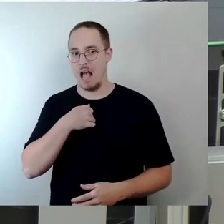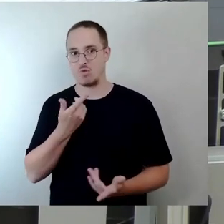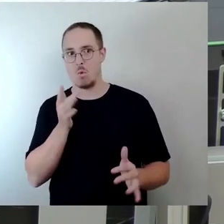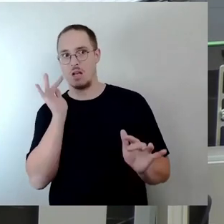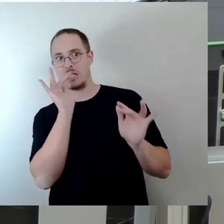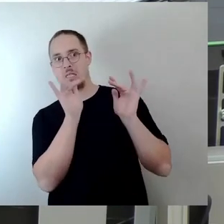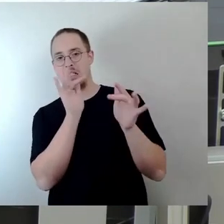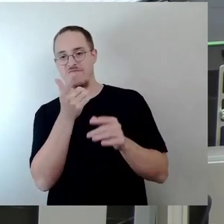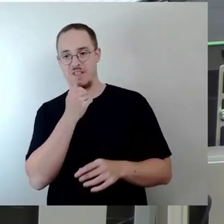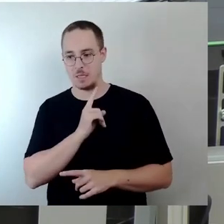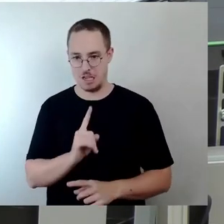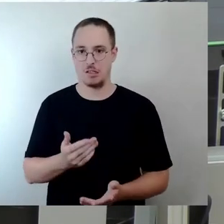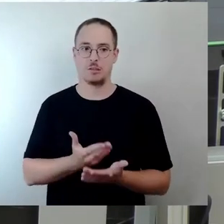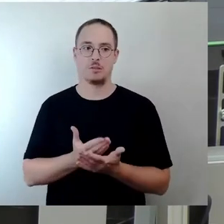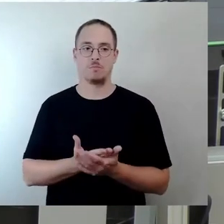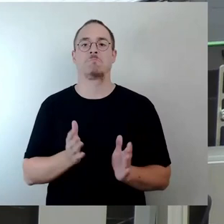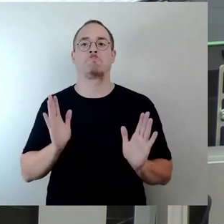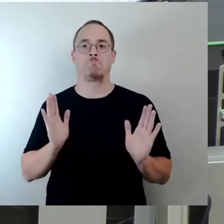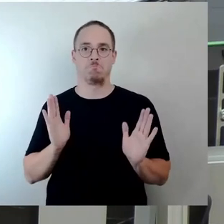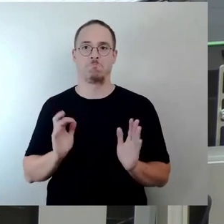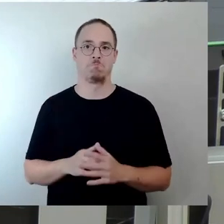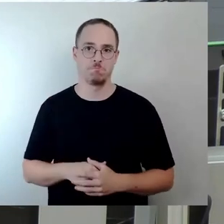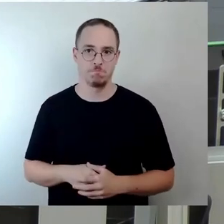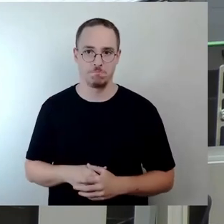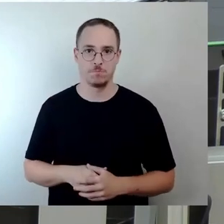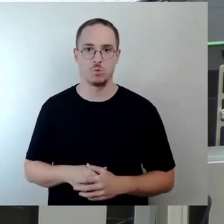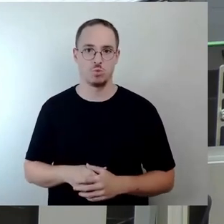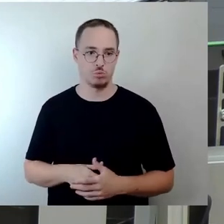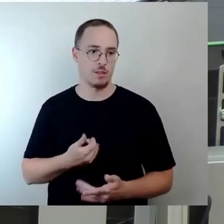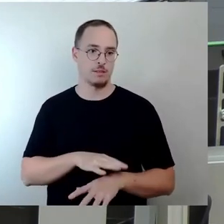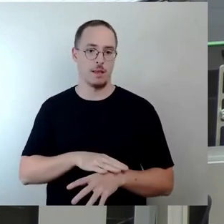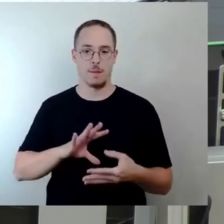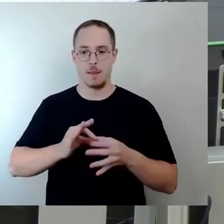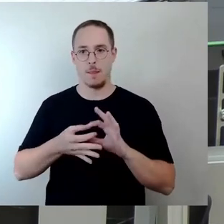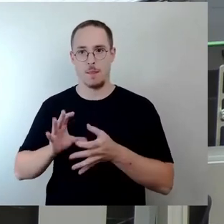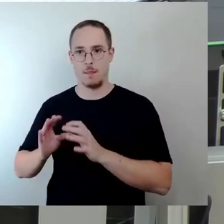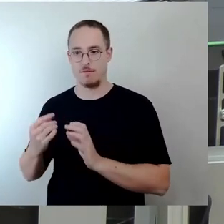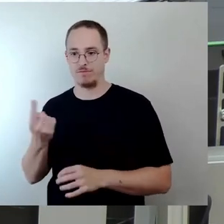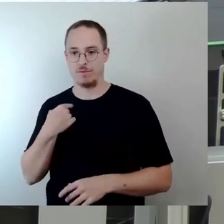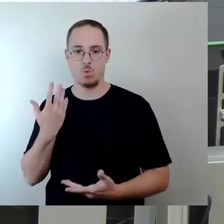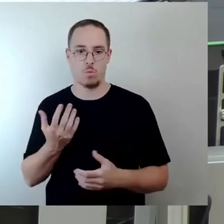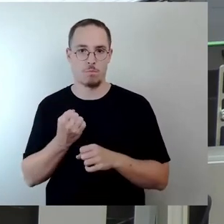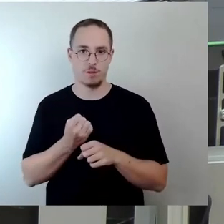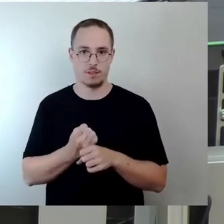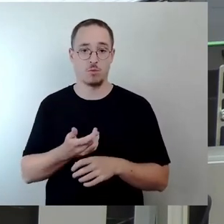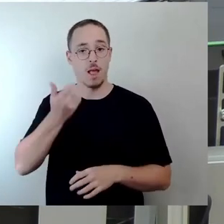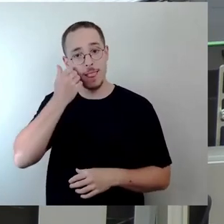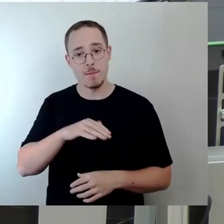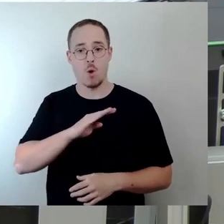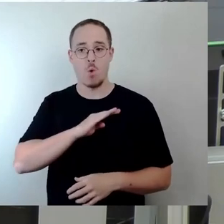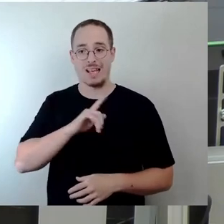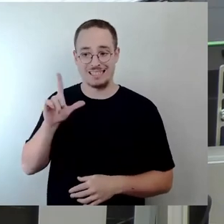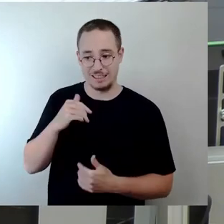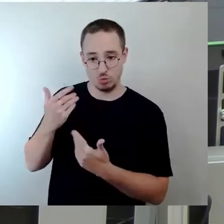Insofern hat man die Zeitketten unsererseits auch so gelegt. Und lieber Kollege Lichty, ich habe genau das mit meiner Anfrage überhaupt erst mal ans Licht